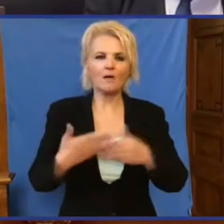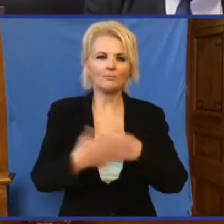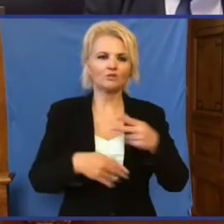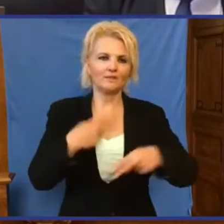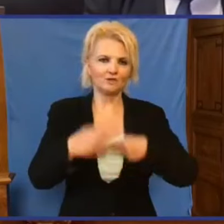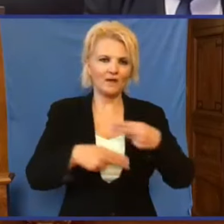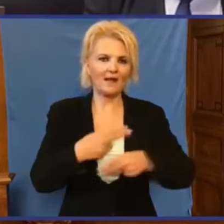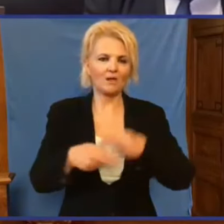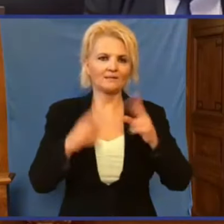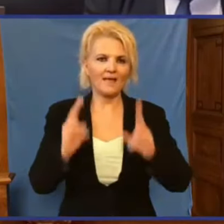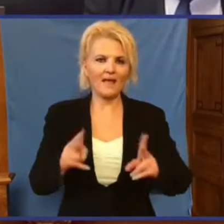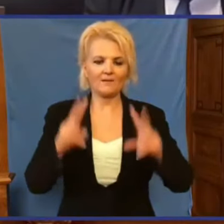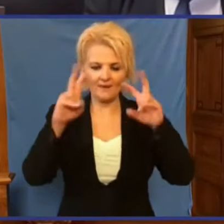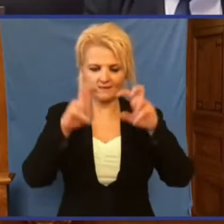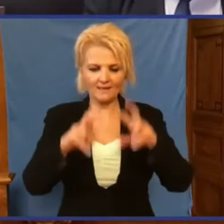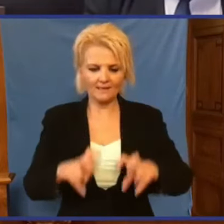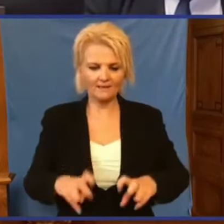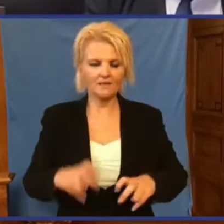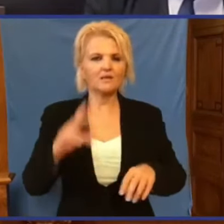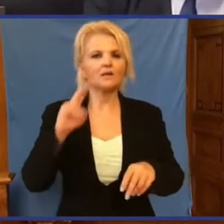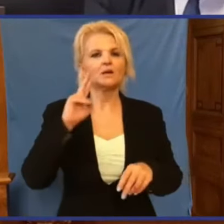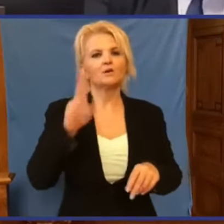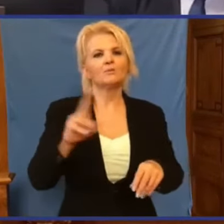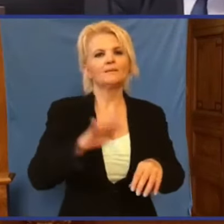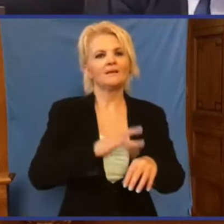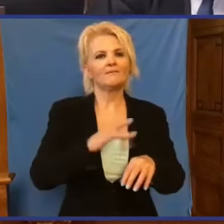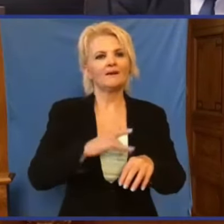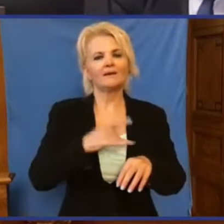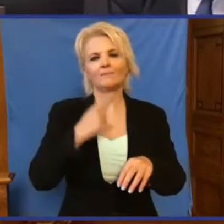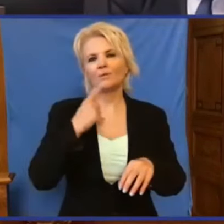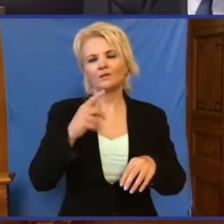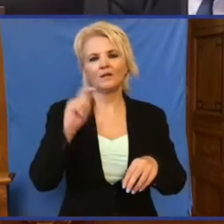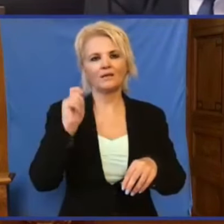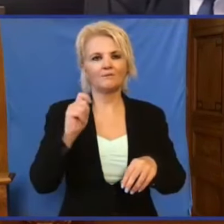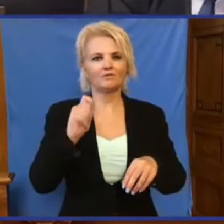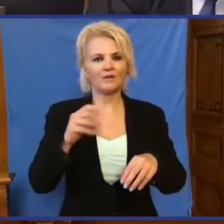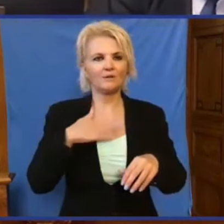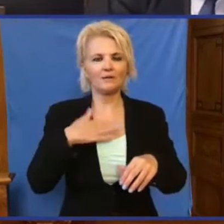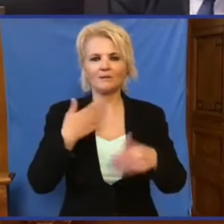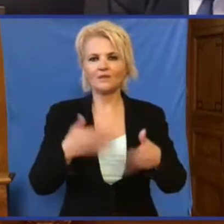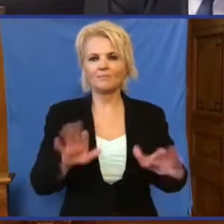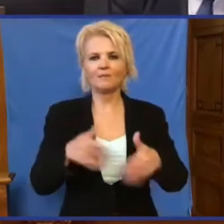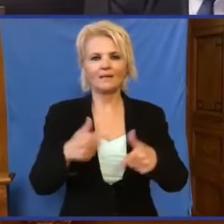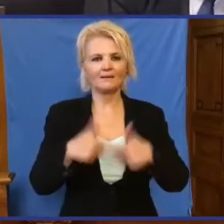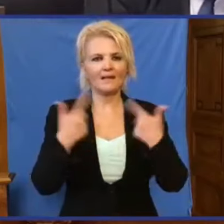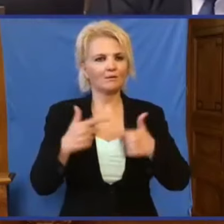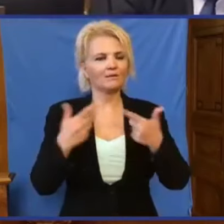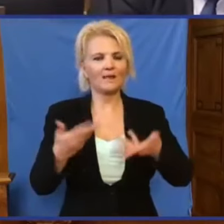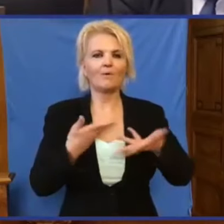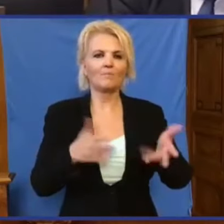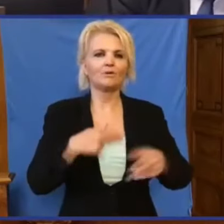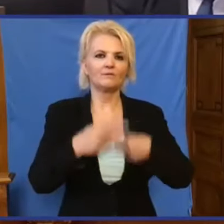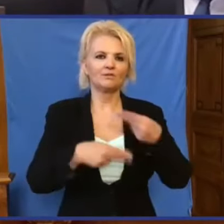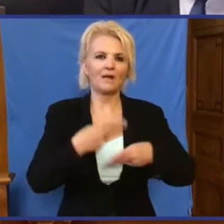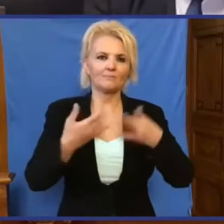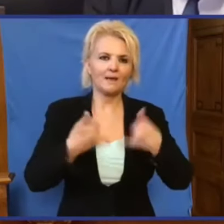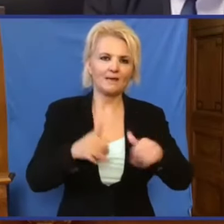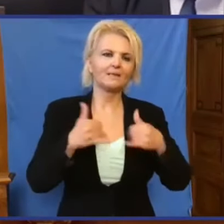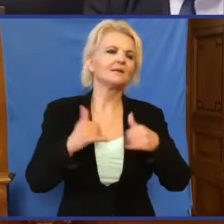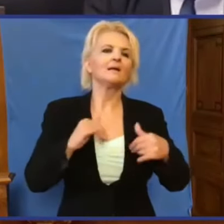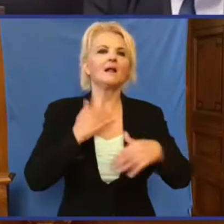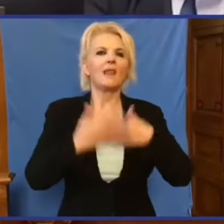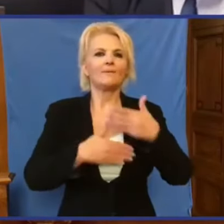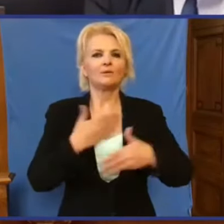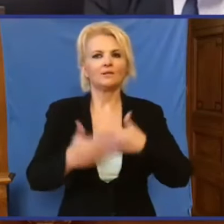vizsgálatnak kell felterítenie. Krupicer Ferenc azt is megérezte, képviselőként még semmilyen tájékoztatást nem kapott a vizsgálat megindításáról,